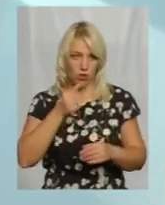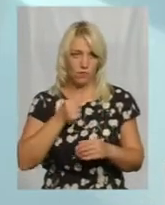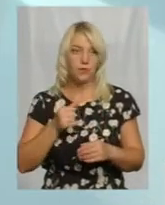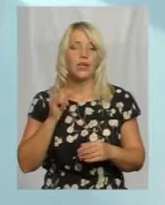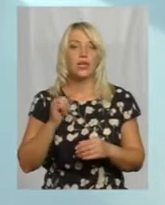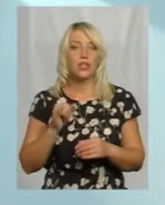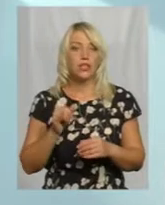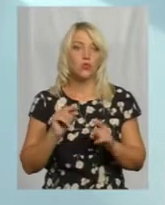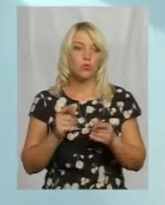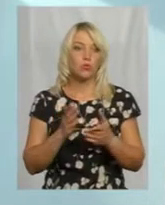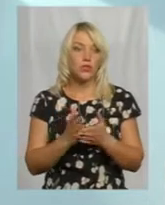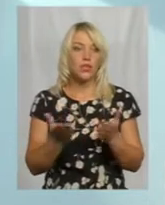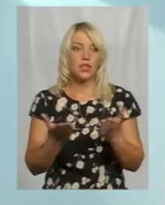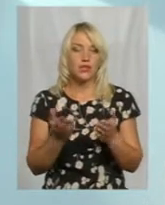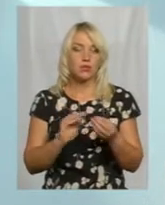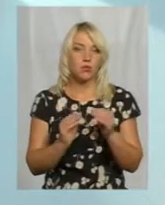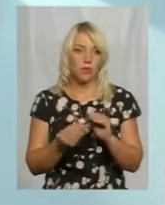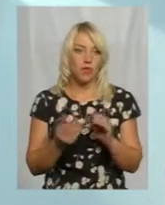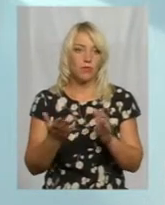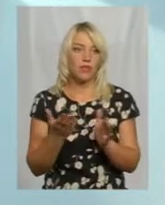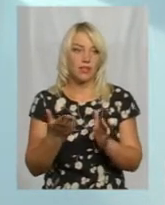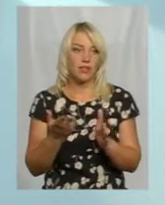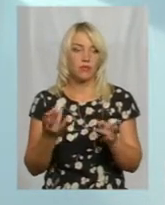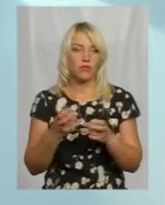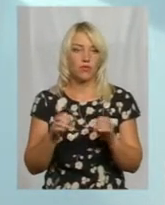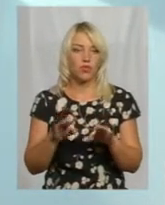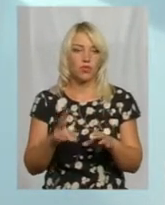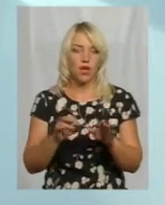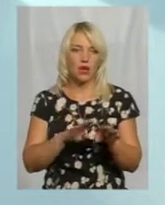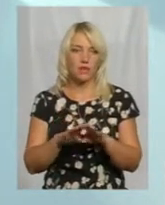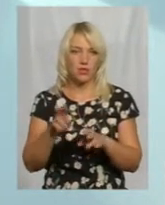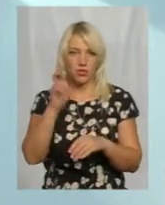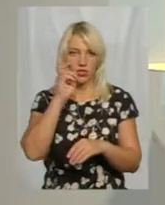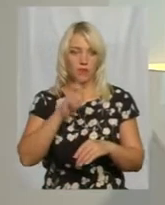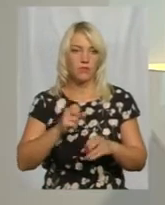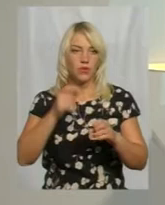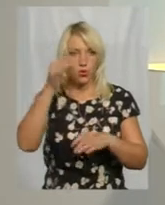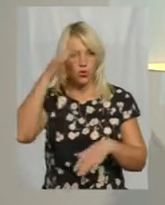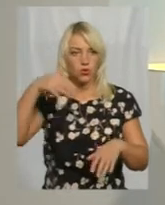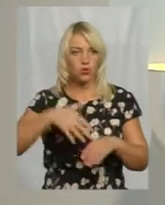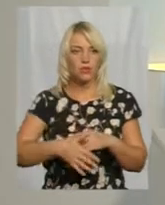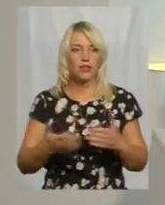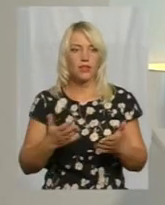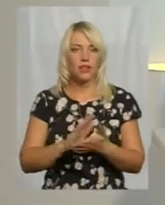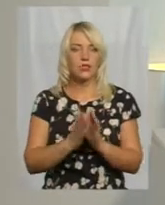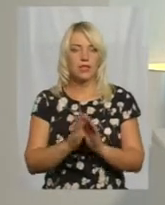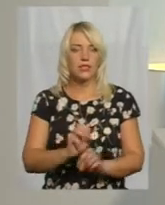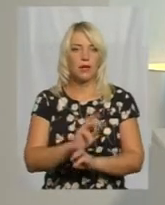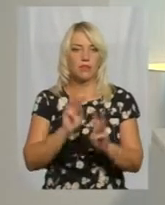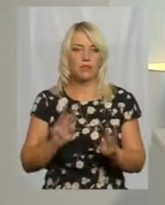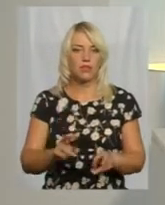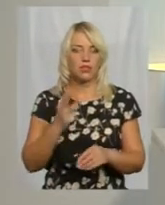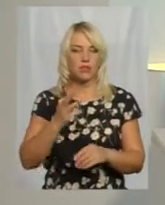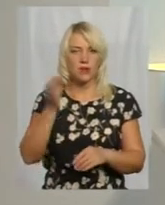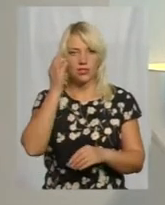Тому є якісь певні проблеми, які вирішуються на рівні держави. Зарозуміло. Яка ситуація із забезпеченням трьома